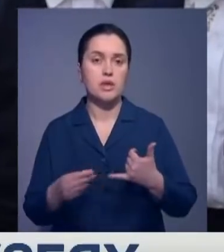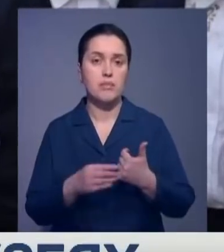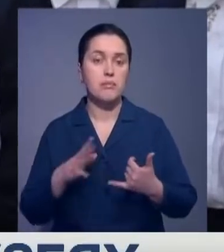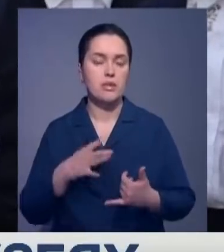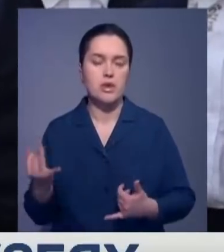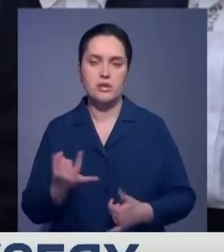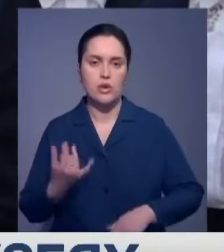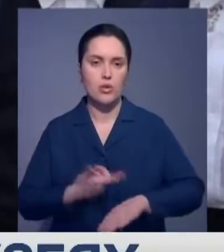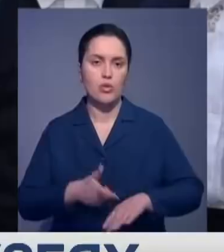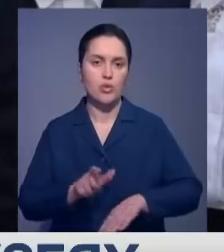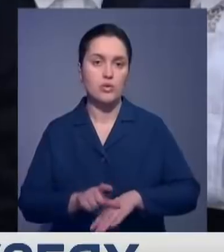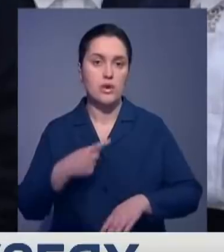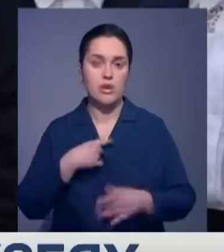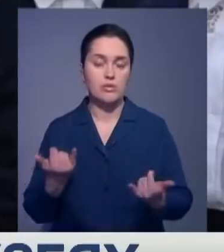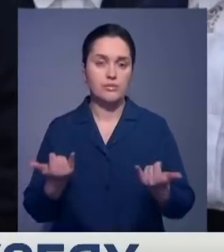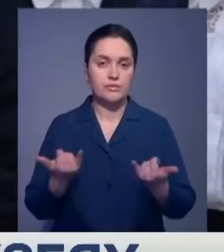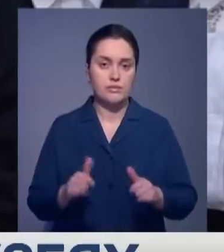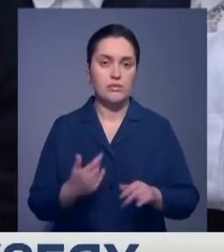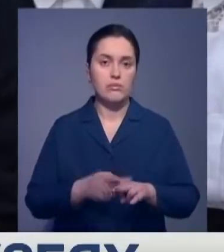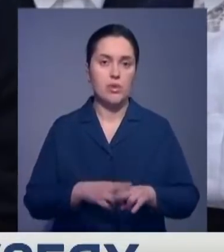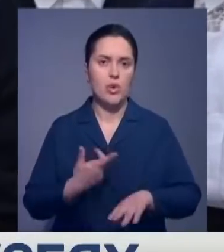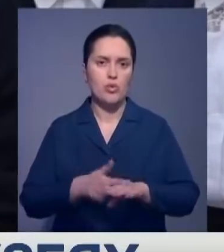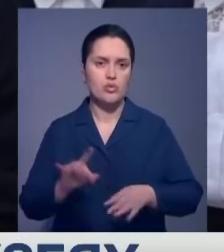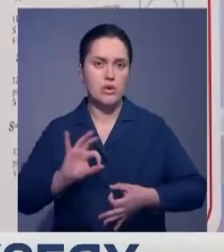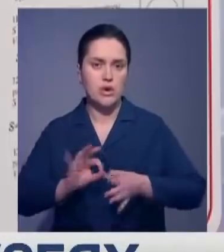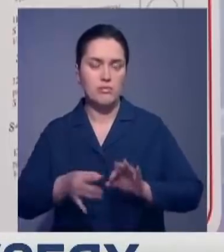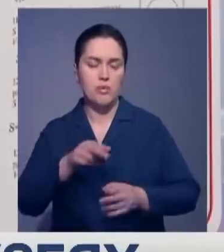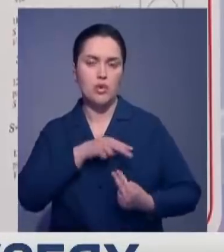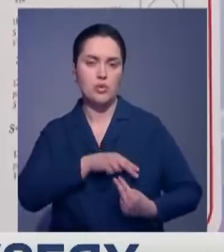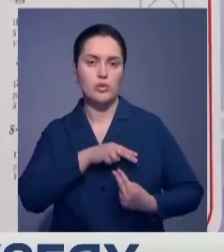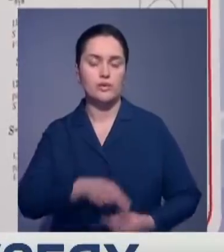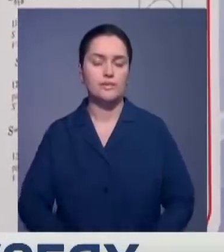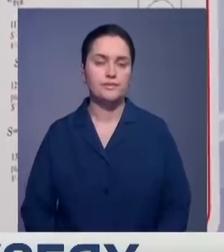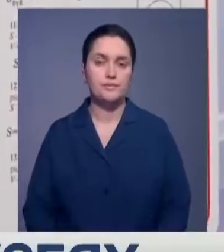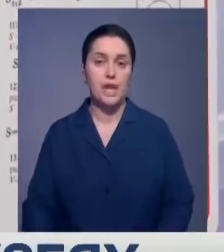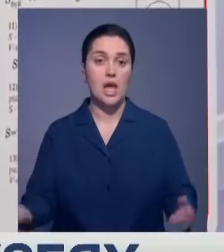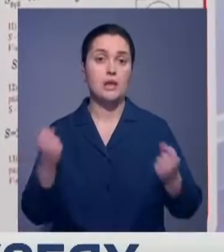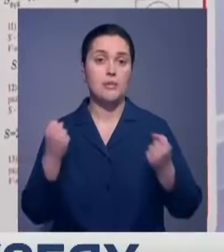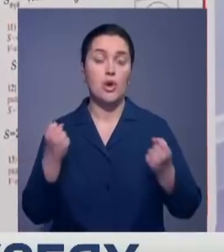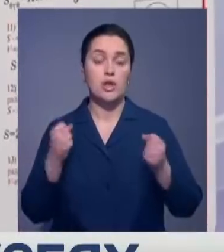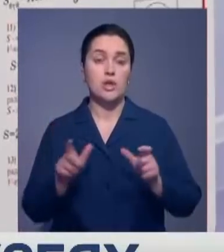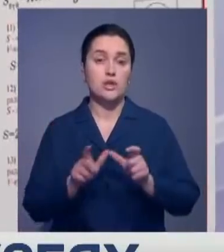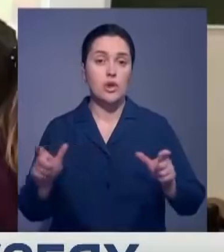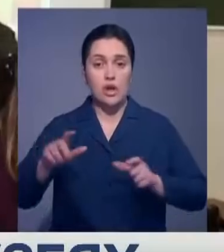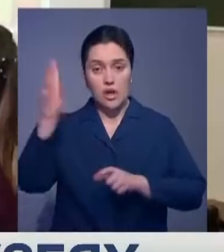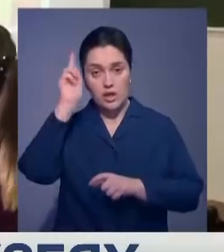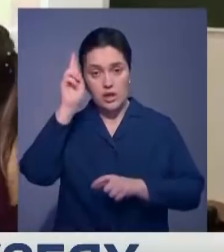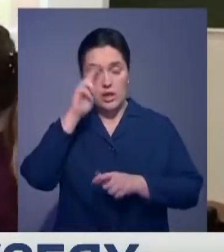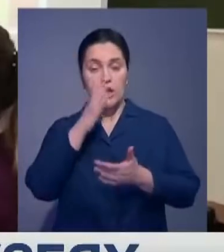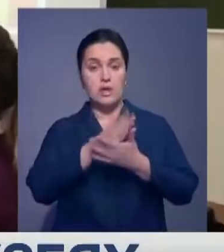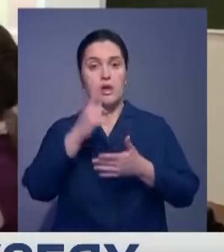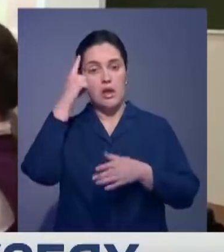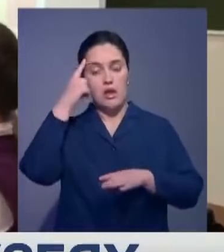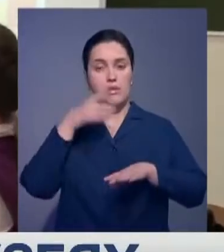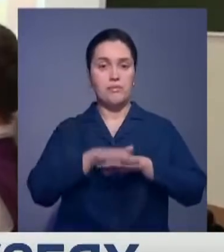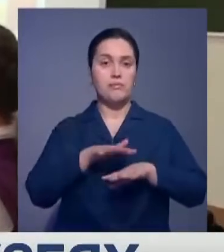интересно. Я даже не представлял себе, что это очень кропотливый труд. Для учеников спортшколы неплохие результаты дает применение методик логического